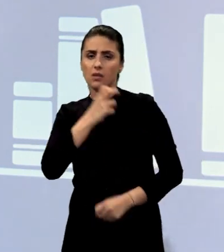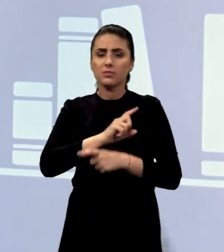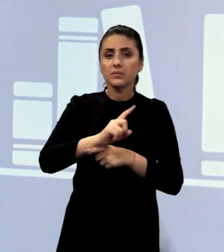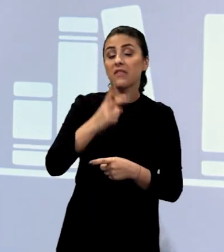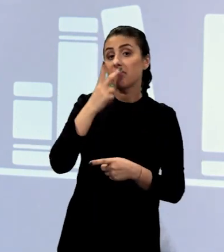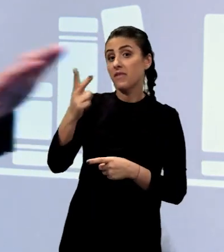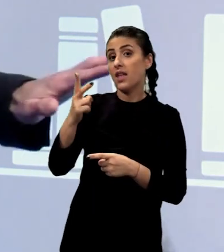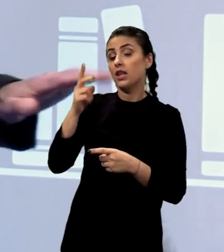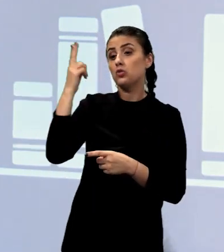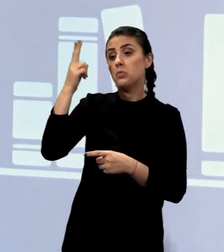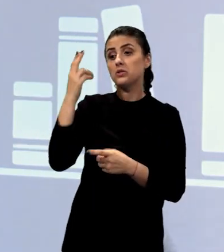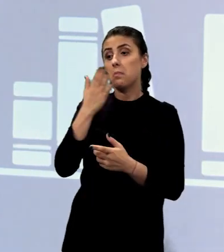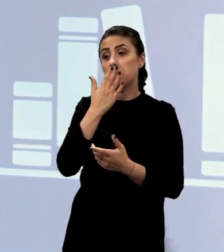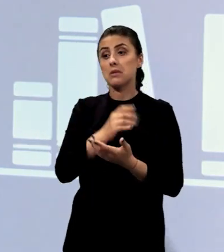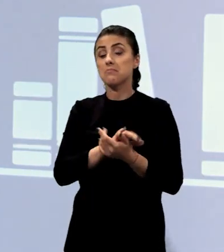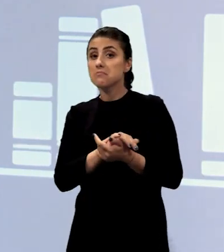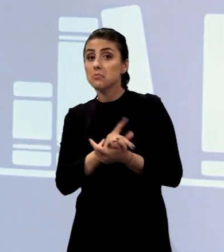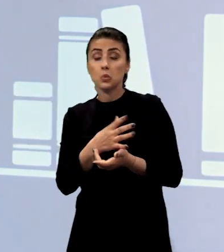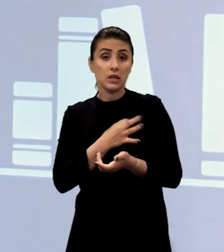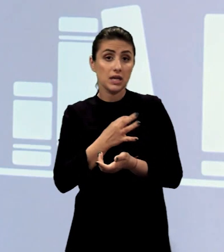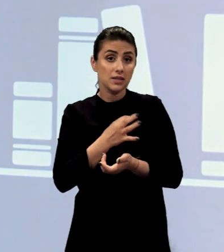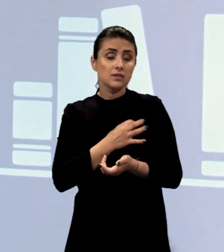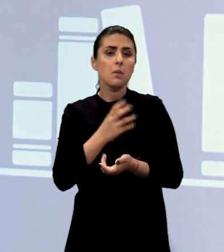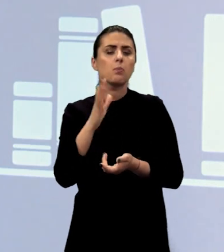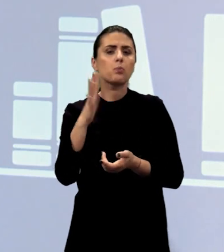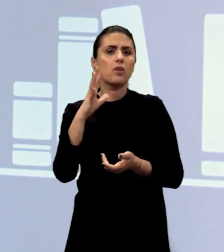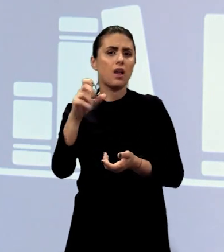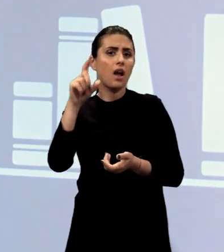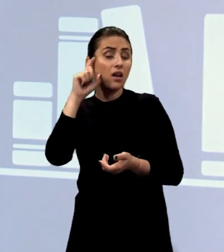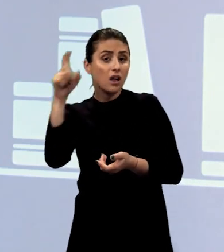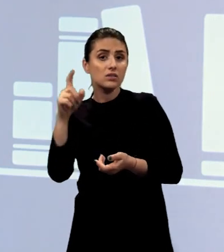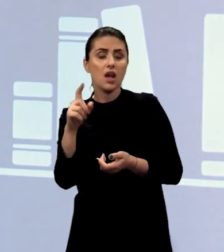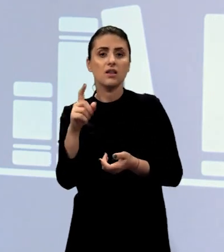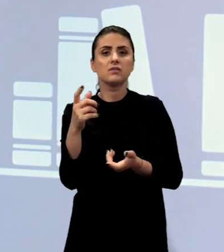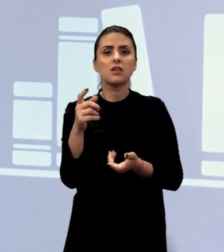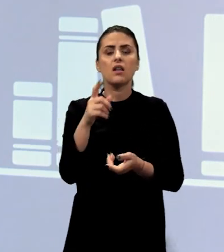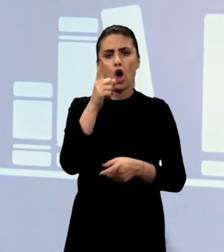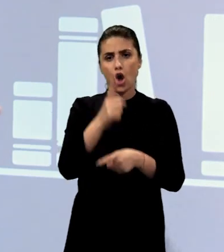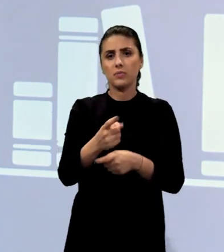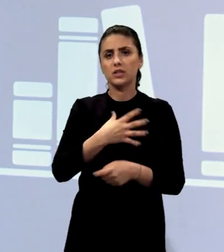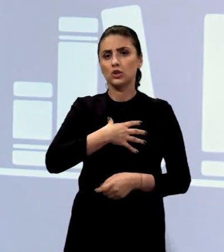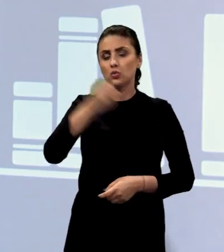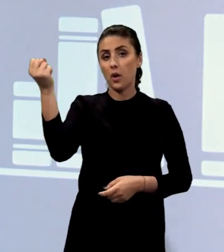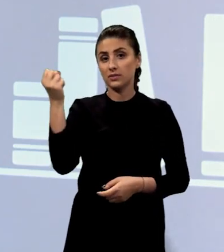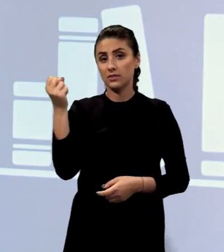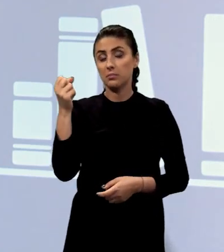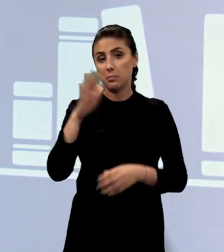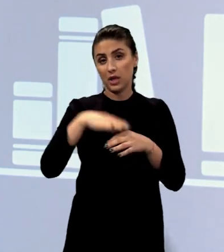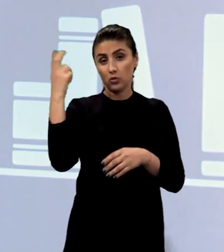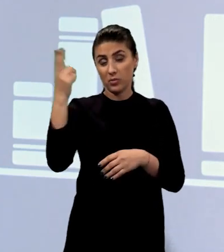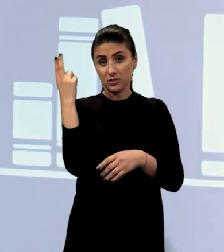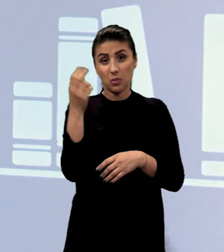Scripturii este trecut cu vederea. Poate ca audiența necădincioasă te obligă uneori să îl scoți pe Dumnezeu din ecuație.